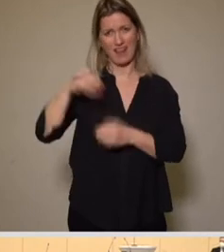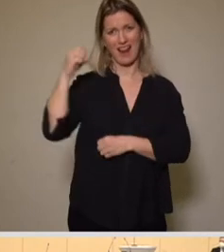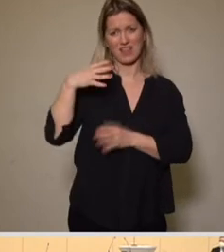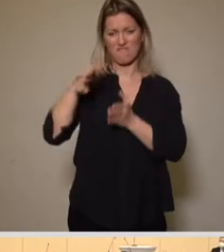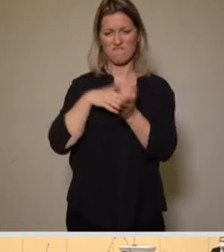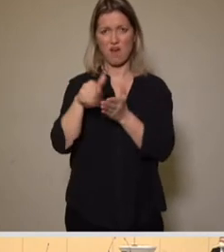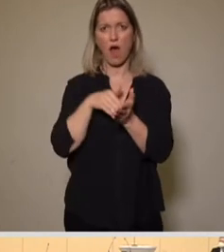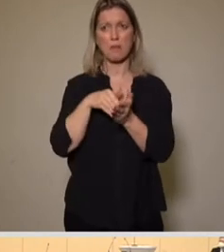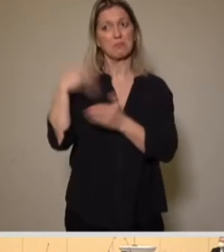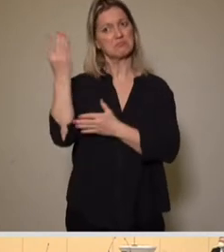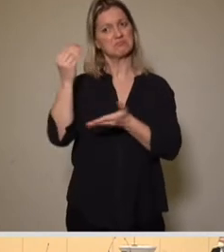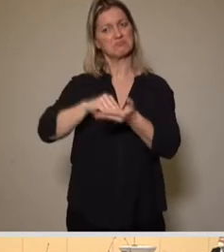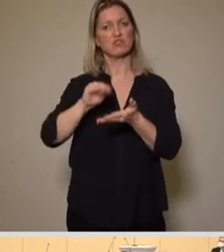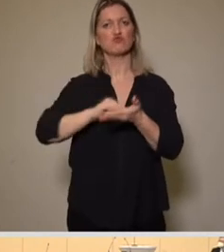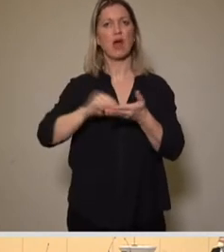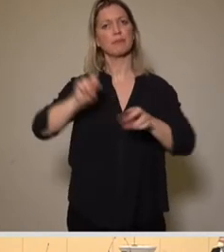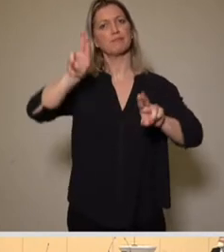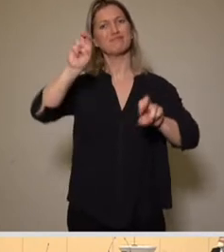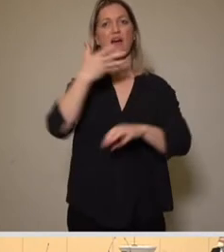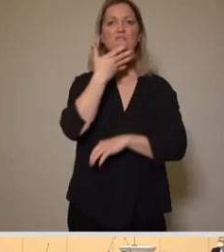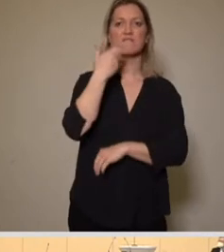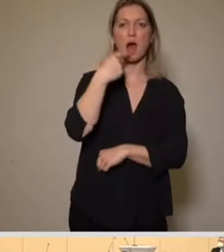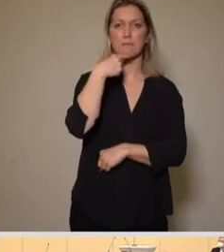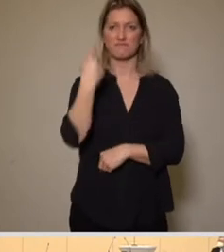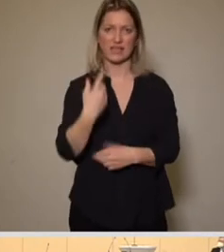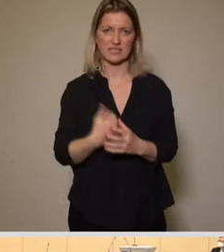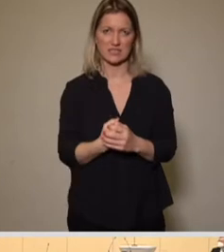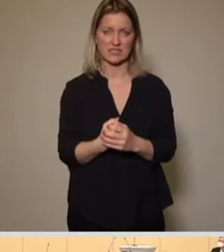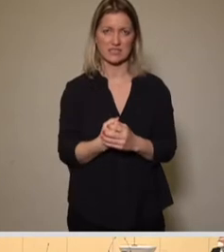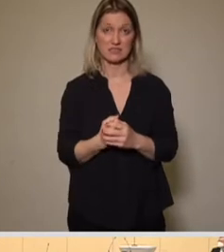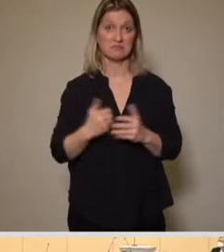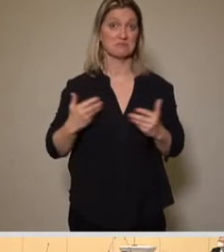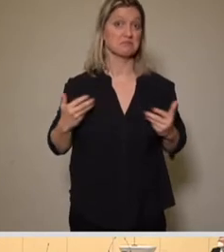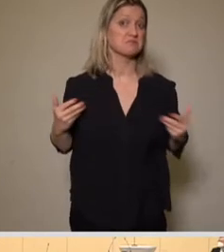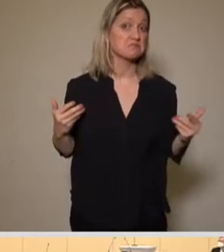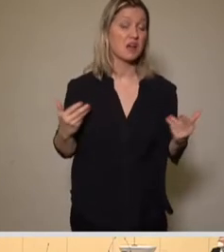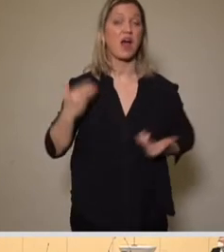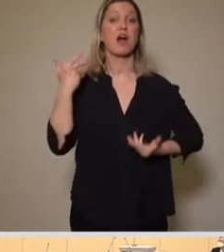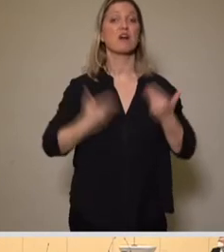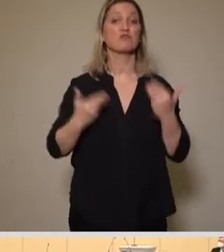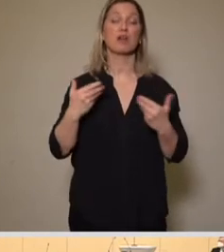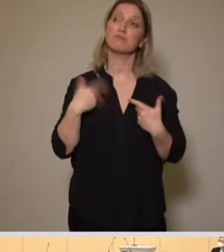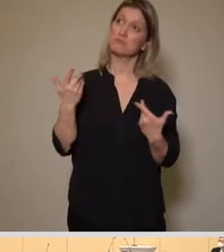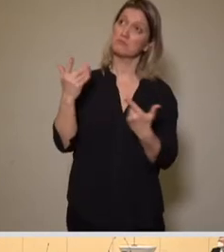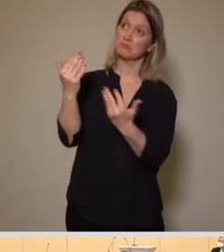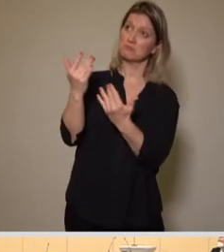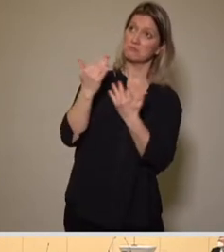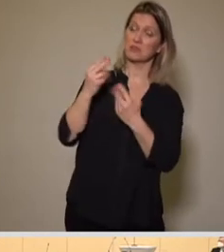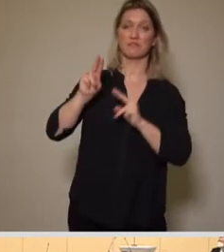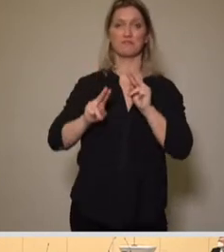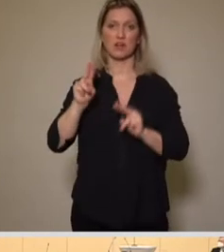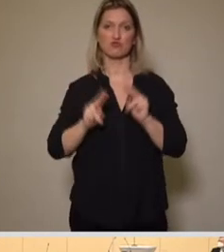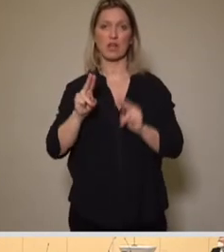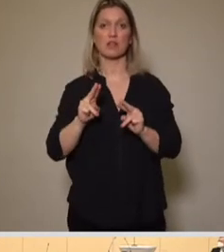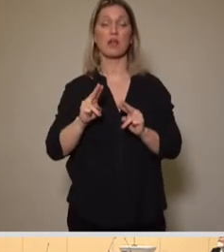mit Warm-Weiß bezeichnet. Offensichtlich, wie das so ist, gibt es da unterschiedliche Wahrnehmungen. Aber neben der Frage